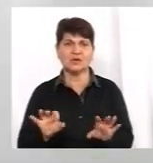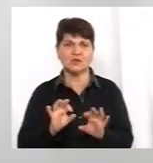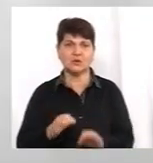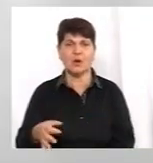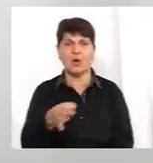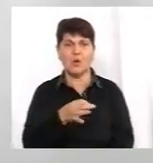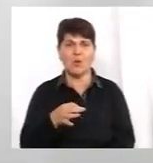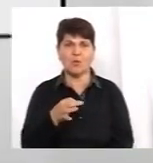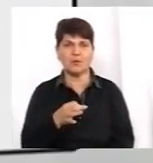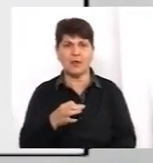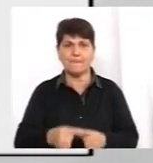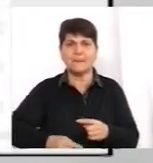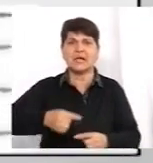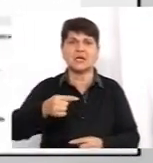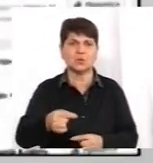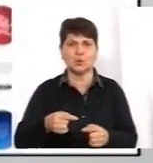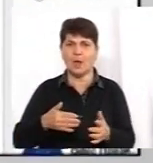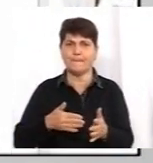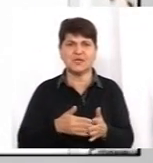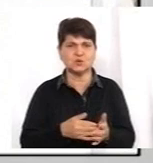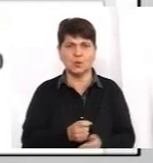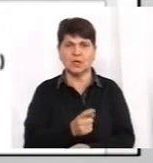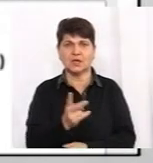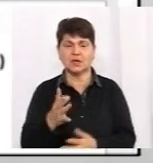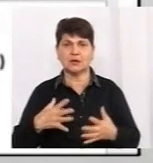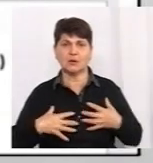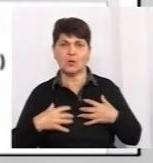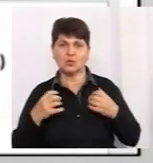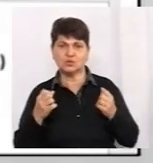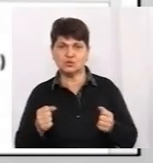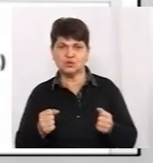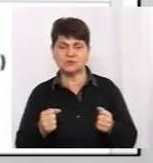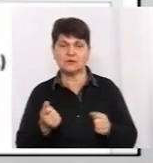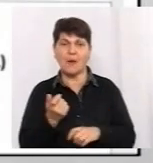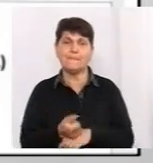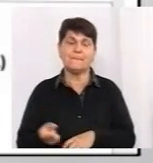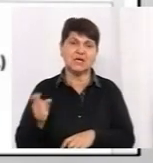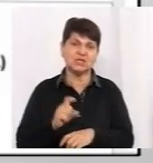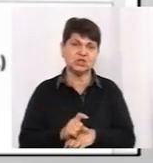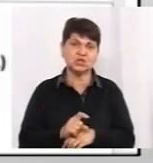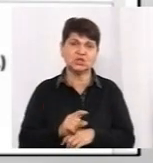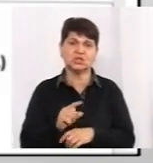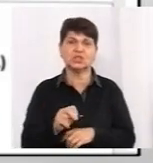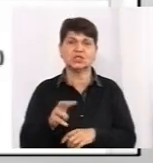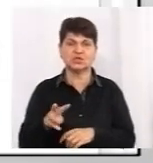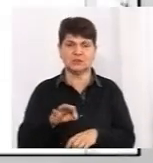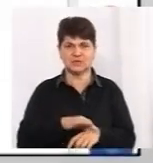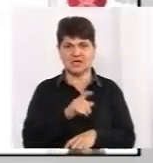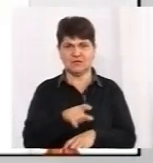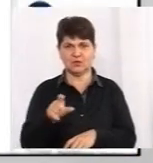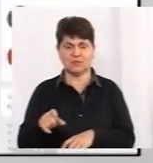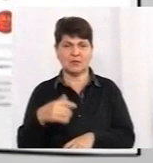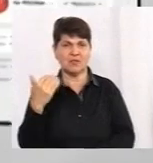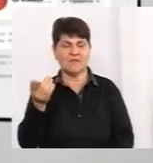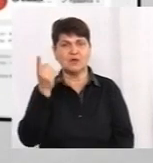перетнула межу, коли кількість одужавших пацієнтів більша, ніж кількість захворівших. На